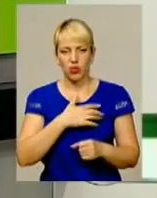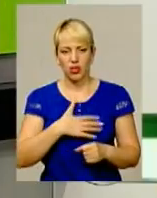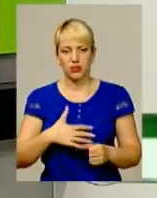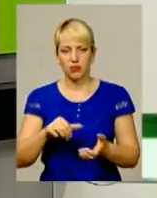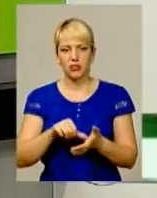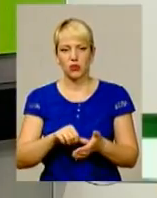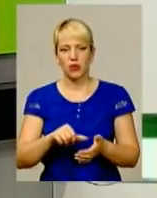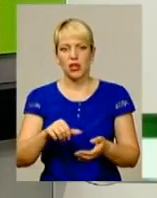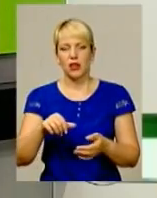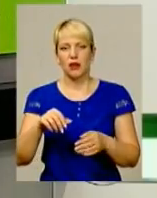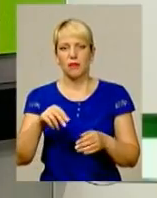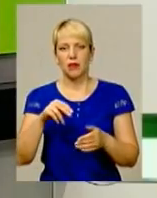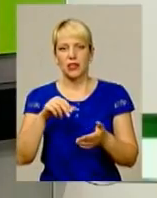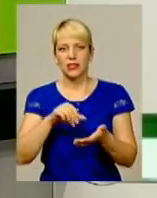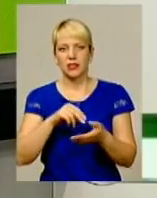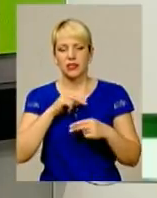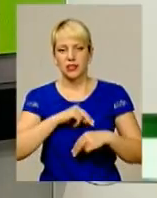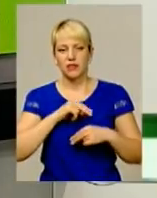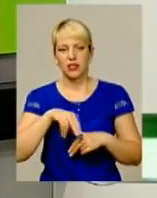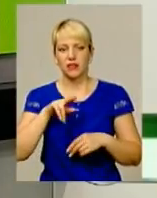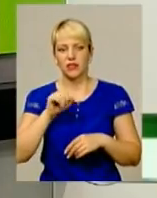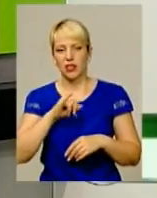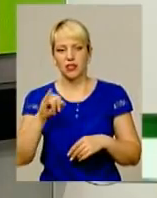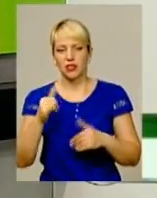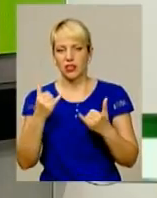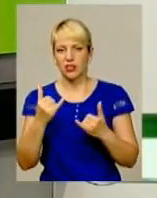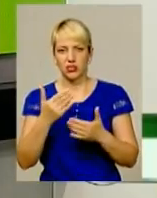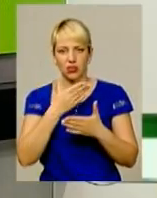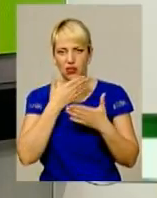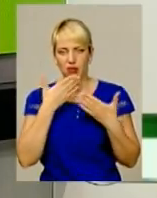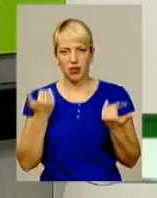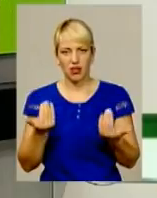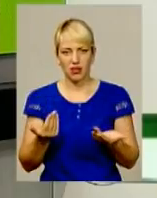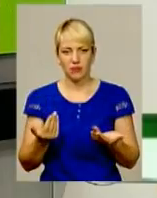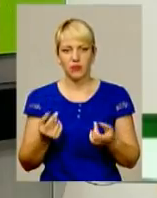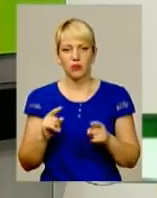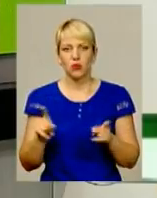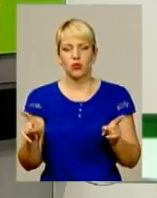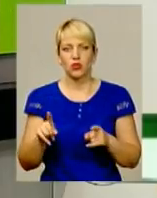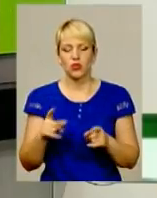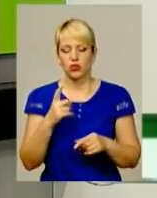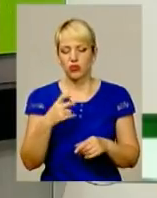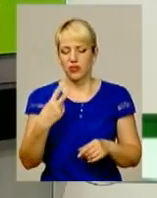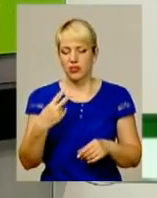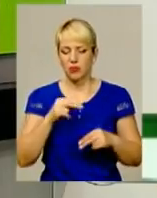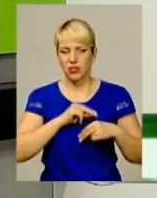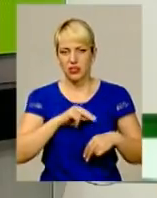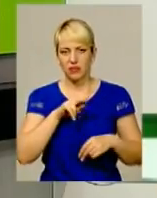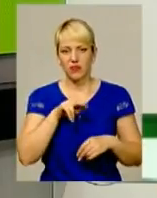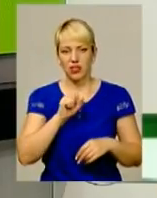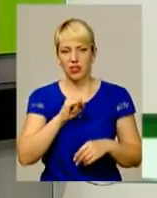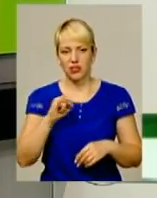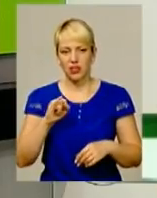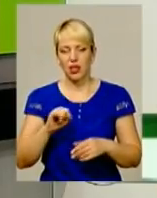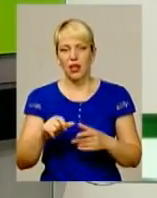Присутності працівників в ДАІ, на превеликі жаль, сьогодні на дорозі немає, тому що із 120 працівників в ДАІ